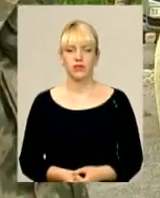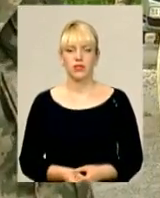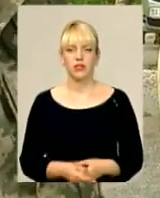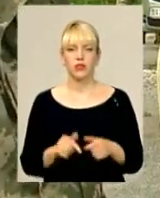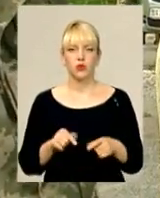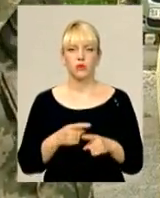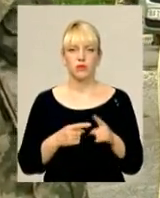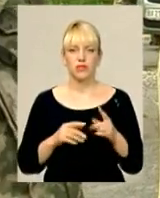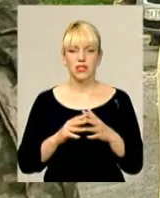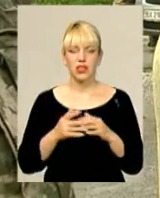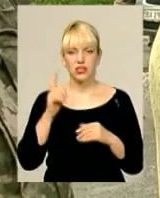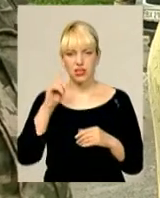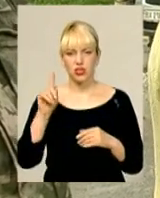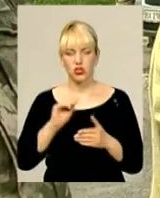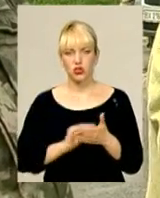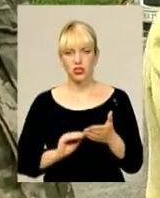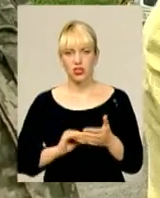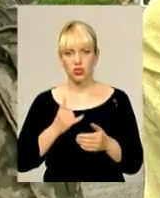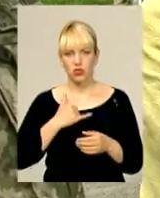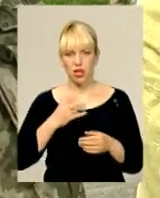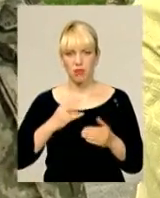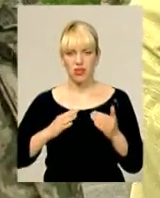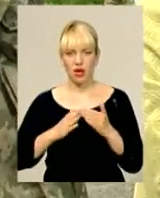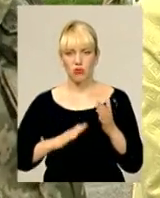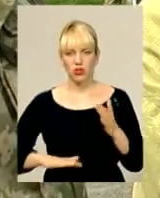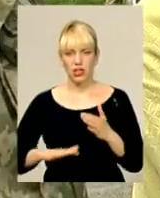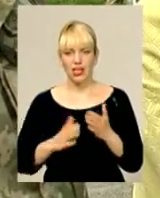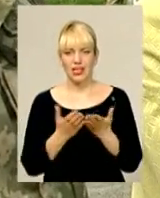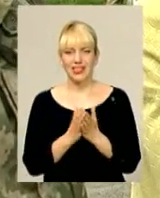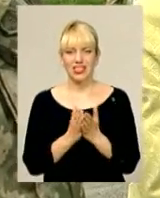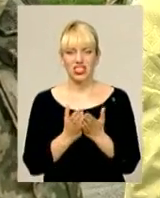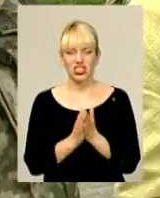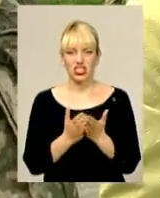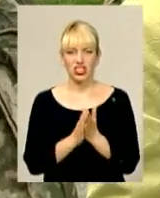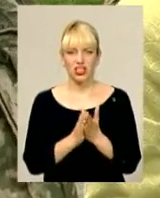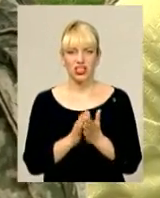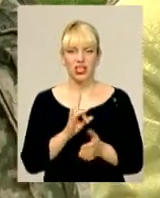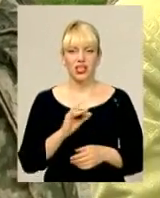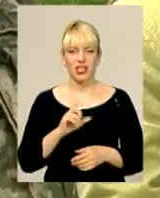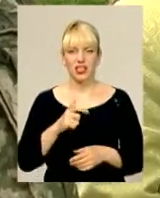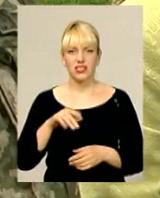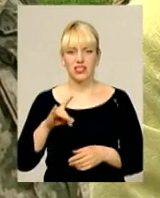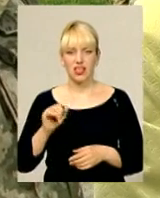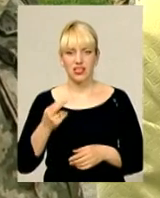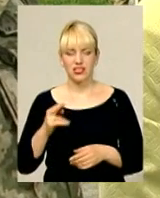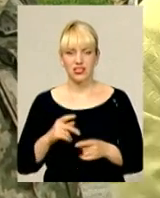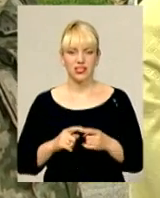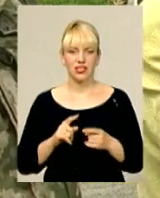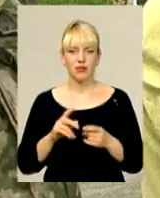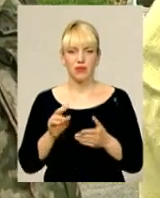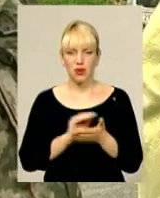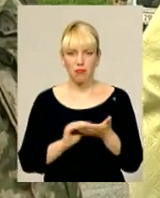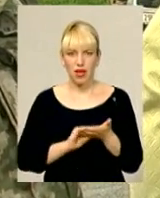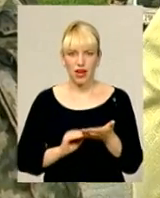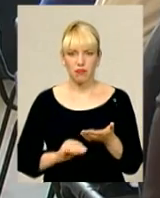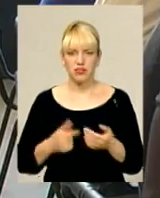Тут пів села знає, що секретар в себе на подвір'ї книжки реєстрації, дочка на табореці переписувала, це нікому не секрет. Я вже